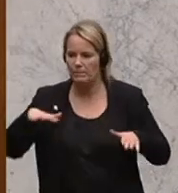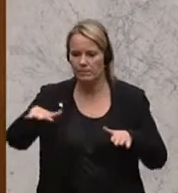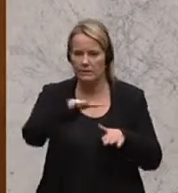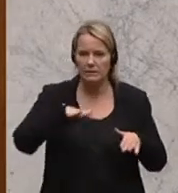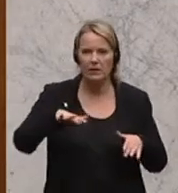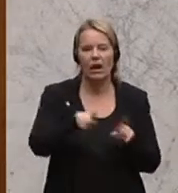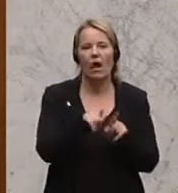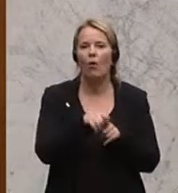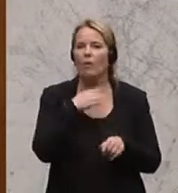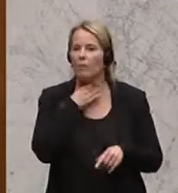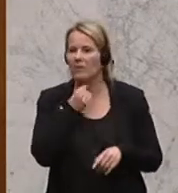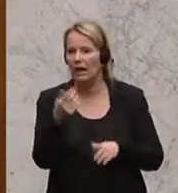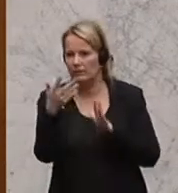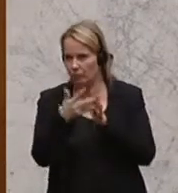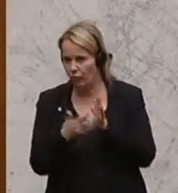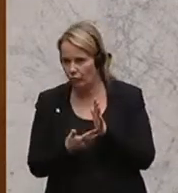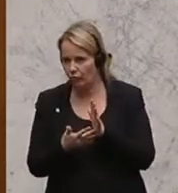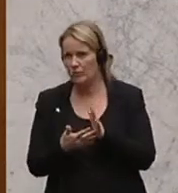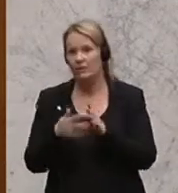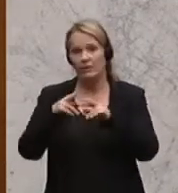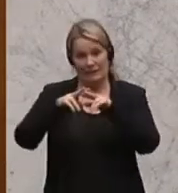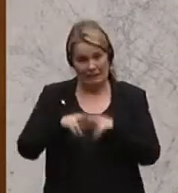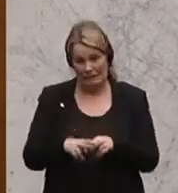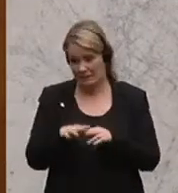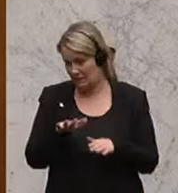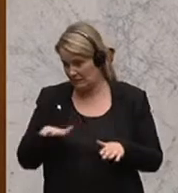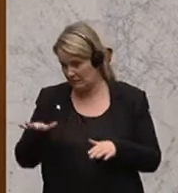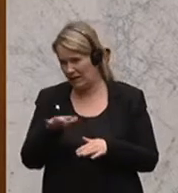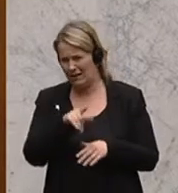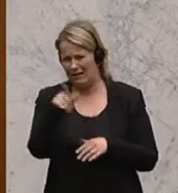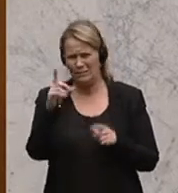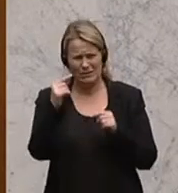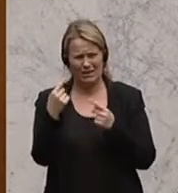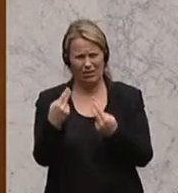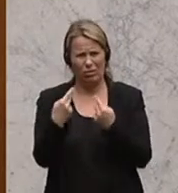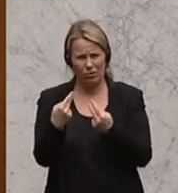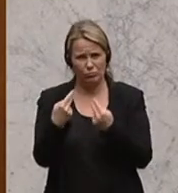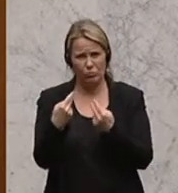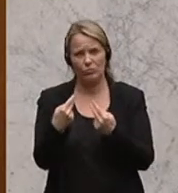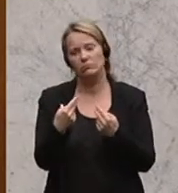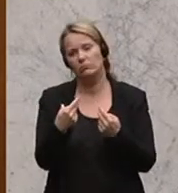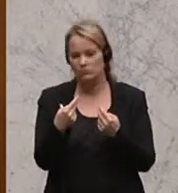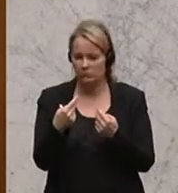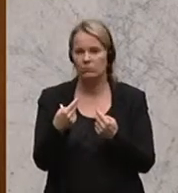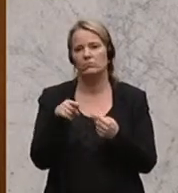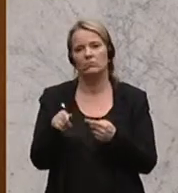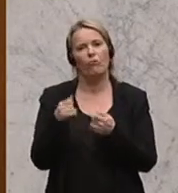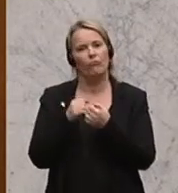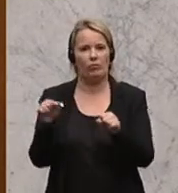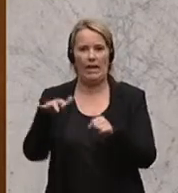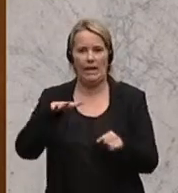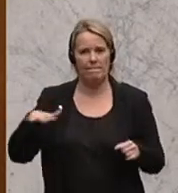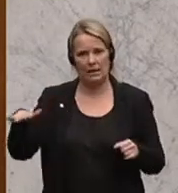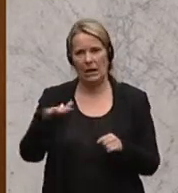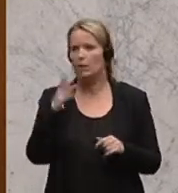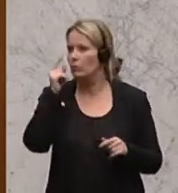Bedarfsprüfung. Der sonstige Teil, der hier irgendwie auch ein wenig spöttisch reklamiert worden ist, der geht sozusagen in den freien Bereich.